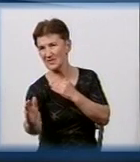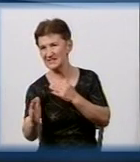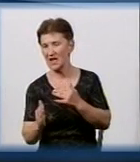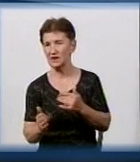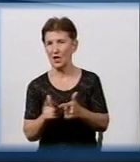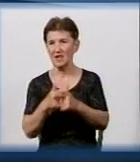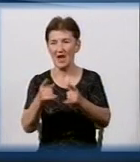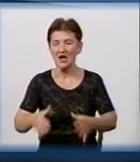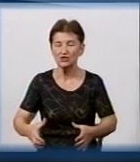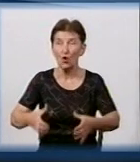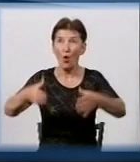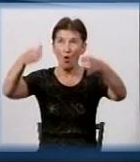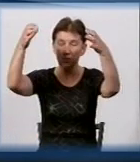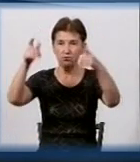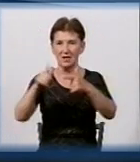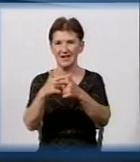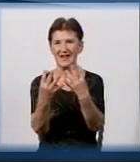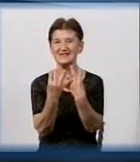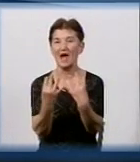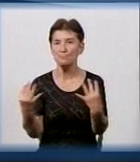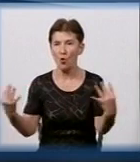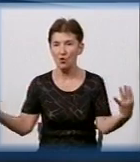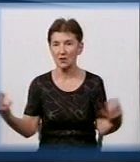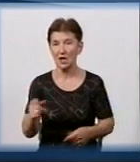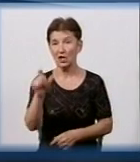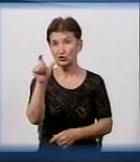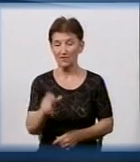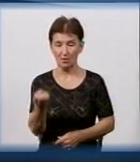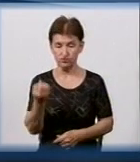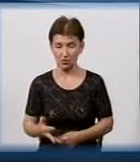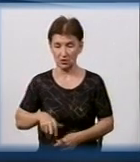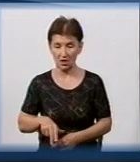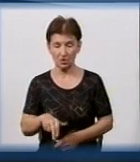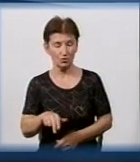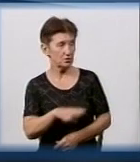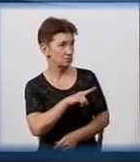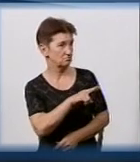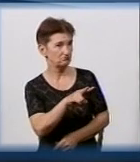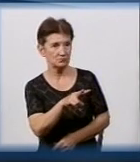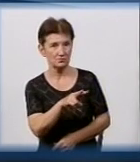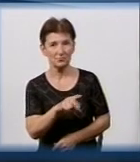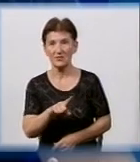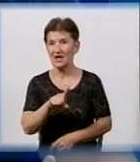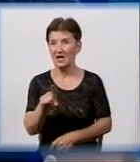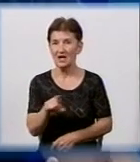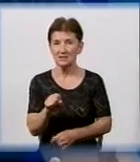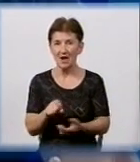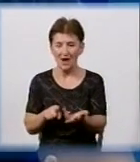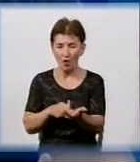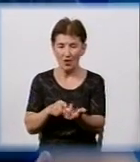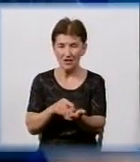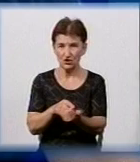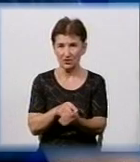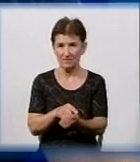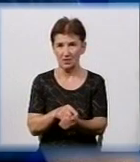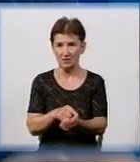столби, це забори. Тобто, чоловік просто йдет. І я так розумію, що за кількість нанесенних цих надписів